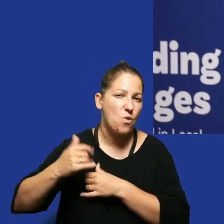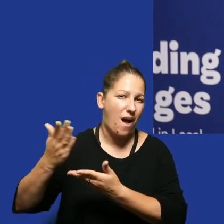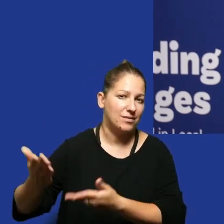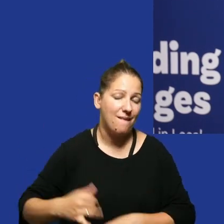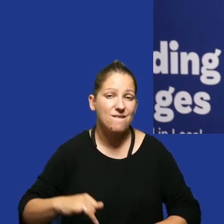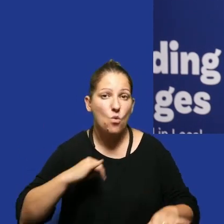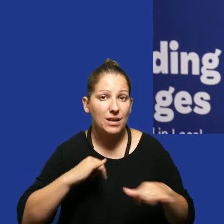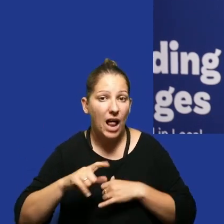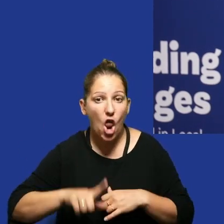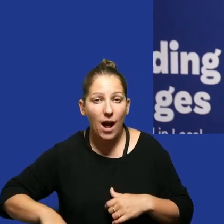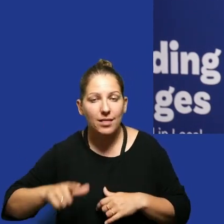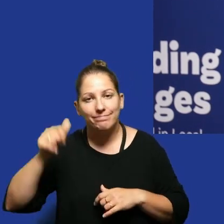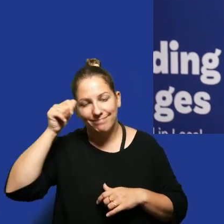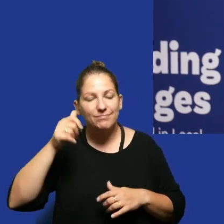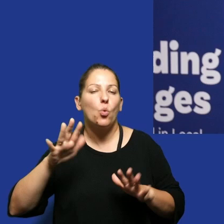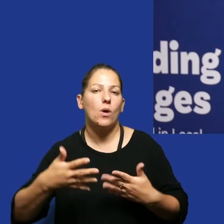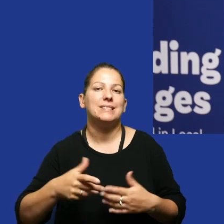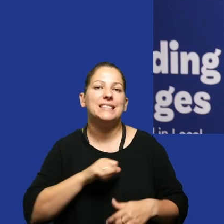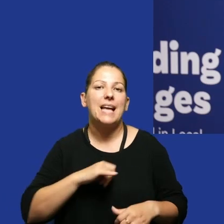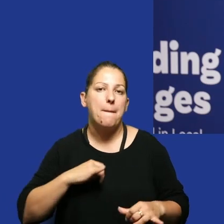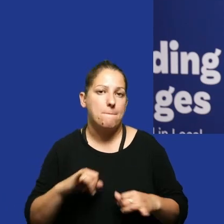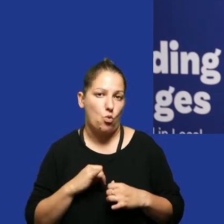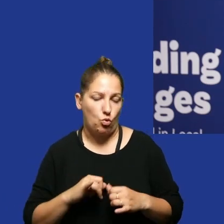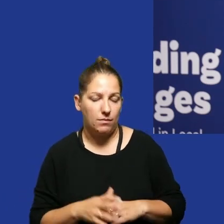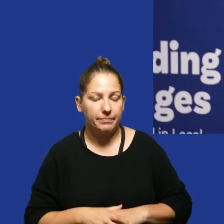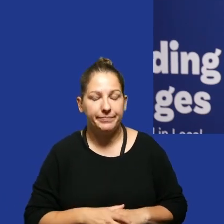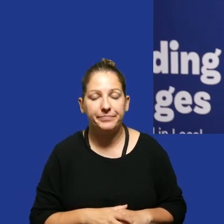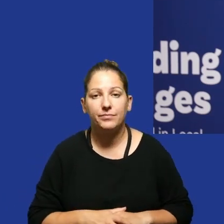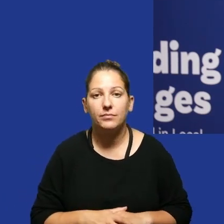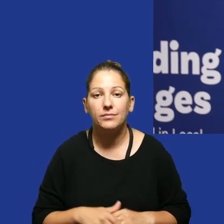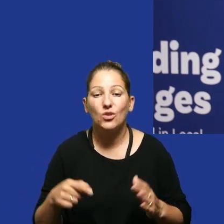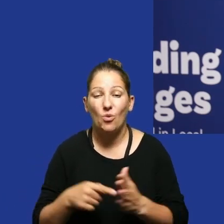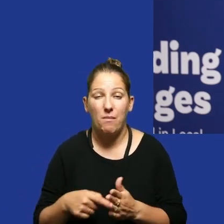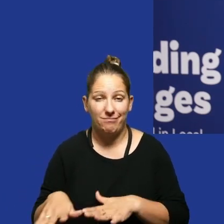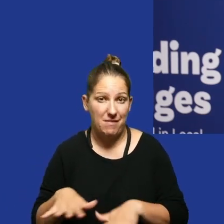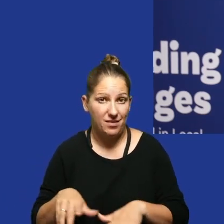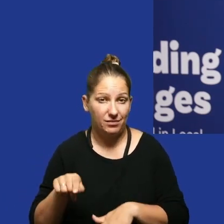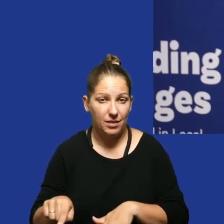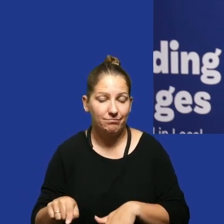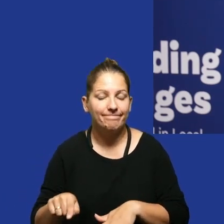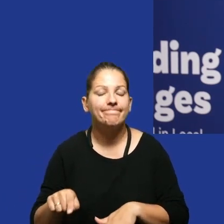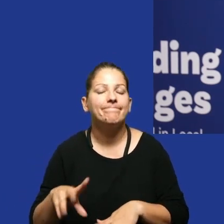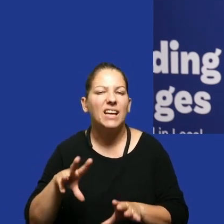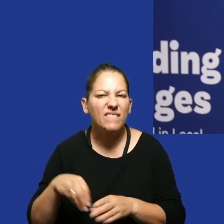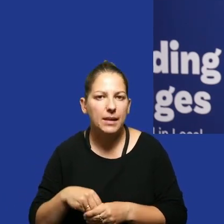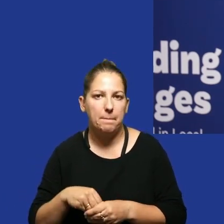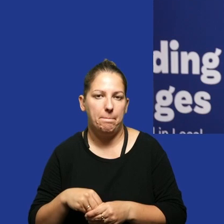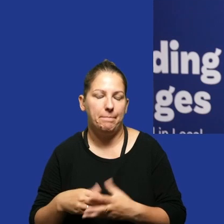A władza na poziomie lokalnym nazywa się samorząd. I to jest miejsce, w którym stykają się